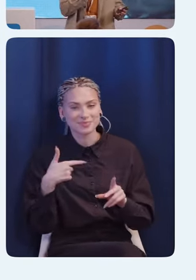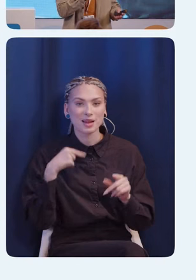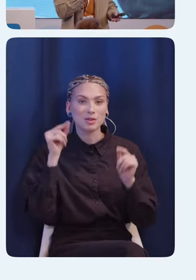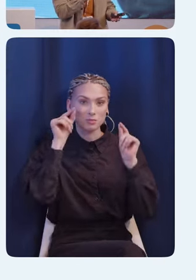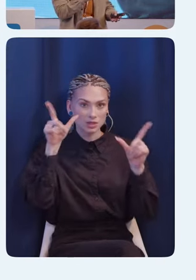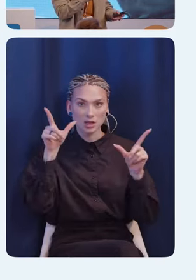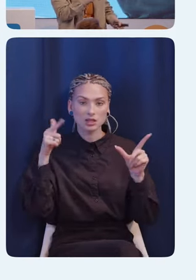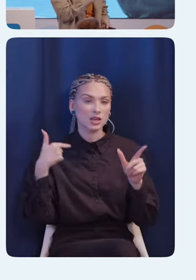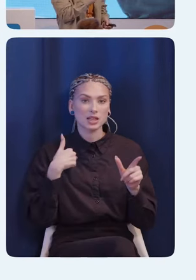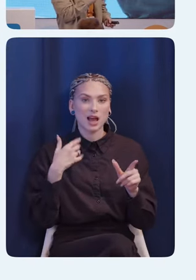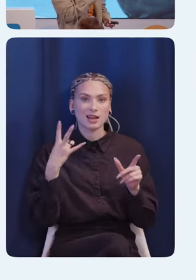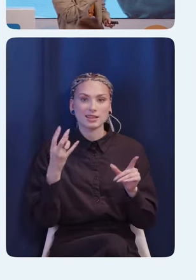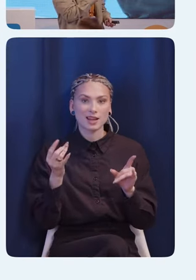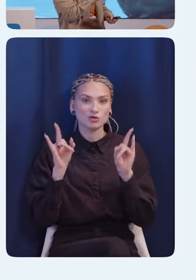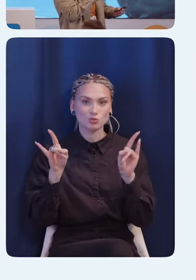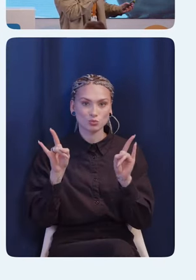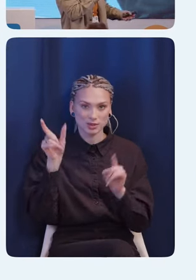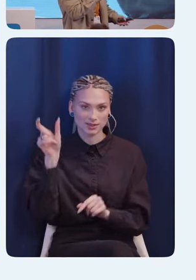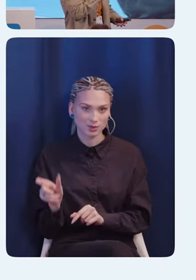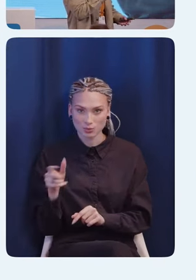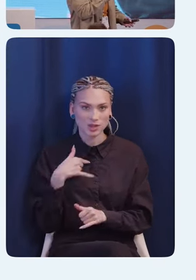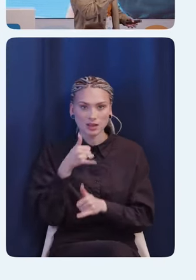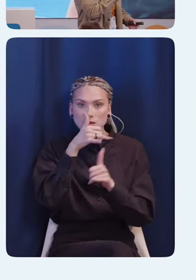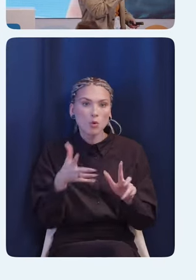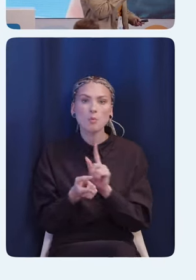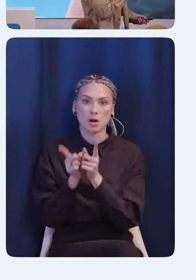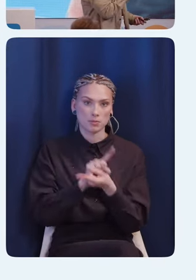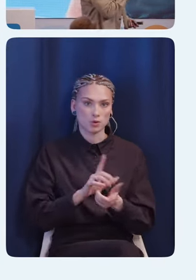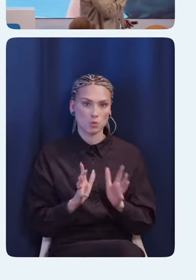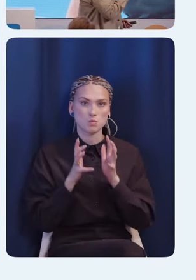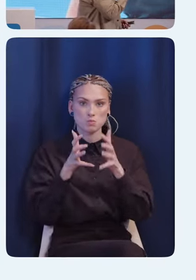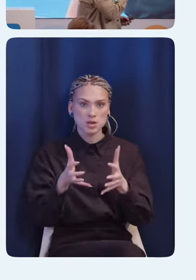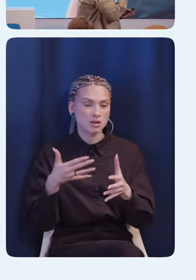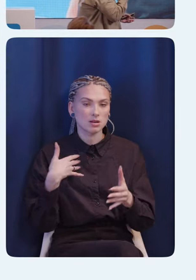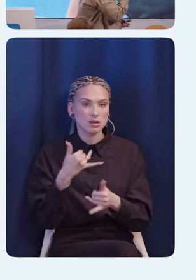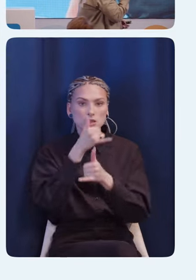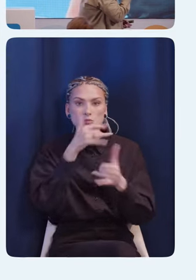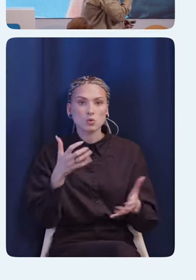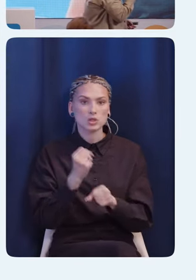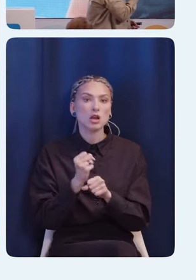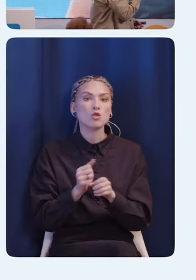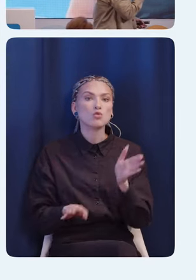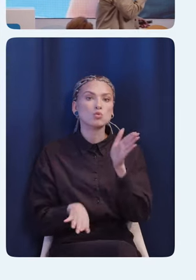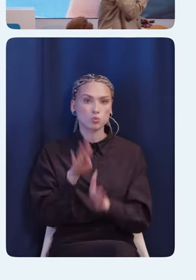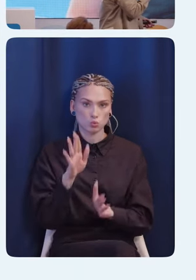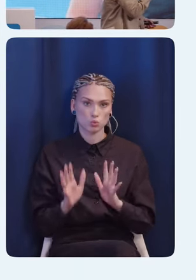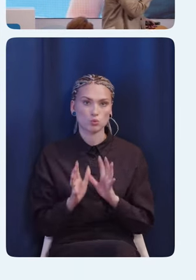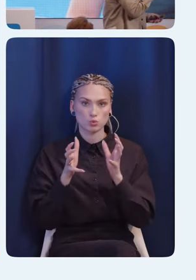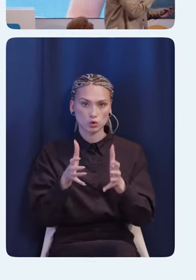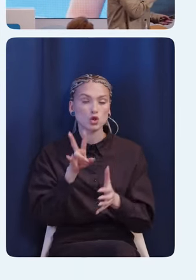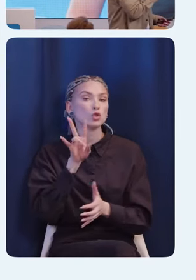я не супергерой, конечно. Я не могу взять и поменять мир. Я не могу сделать его лучше. Но,